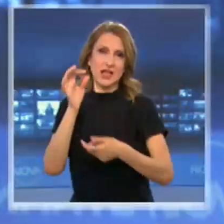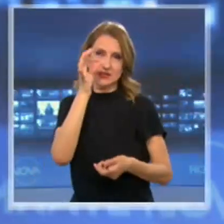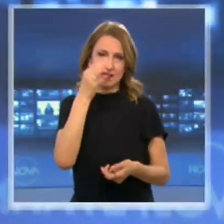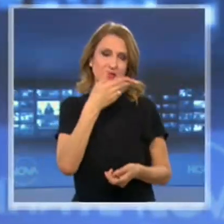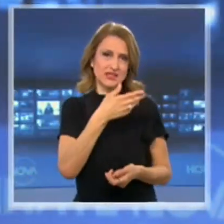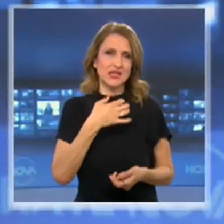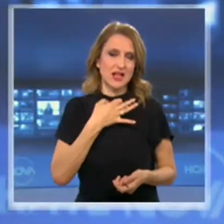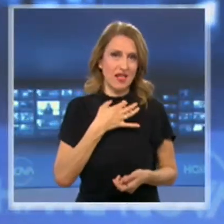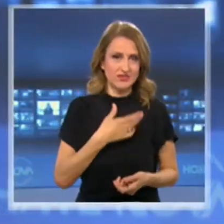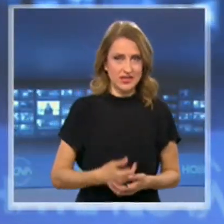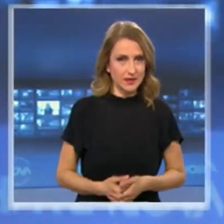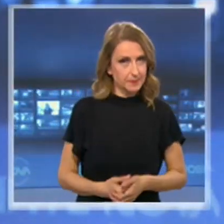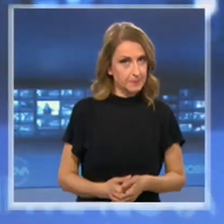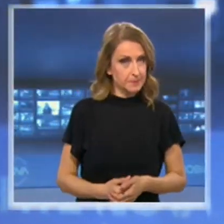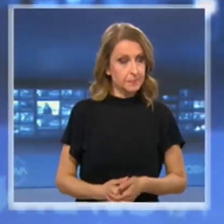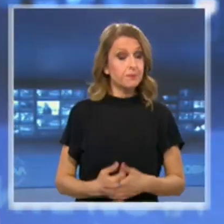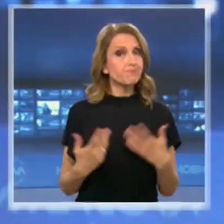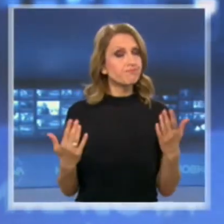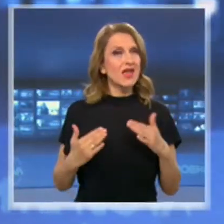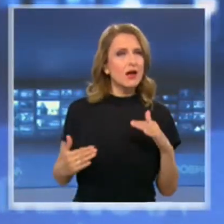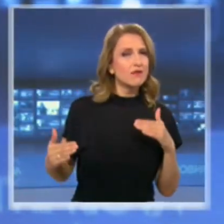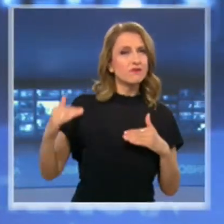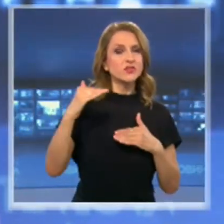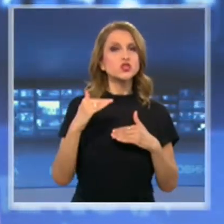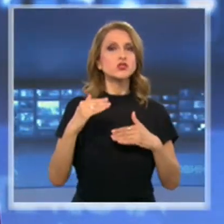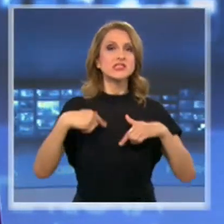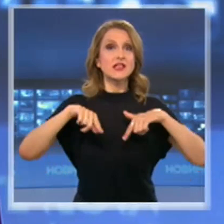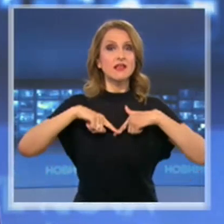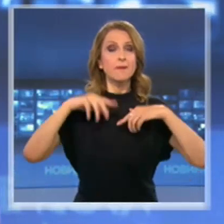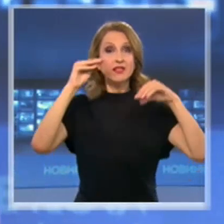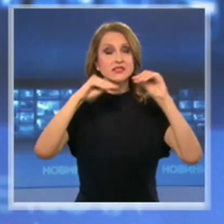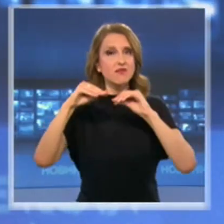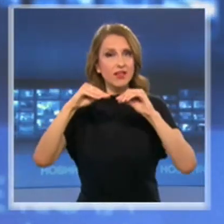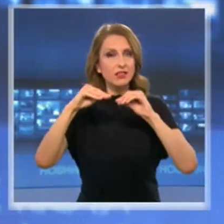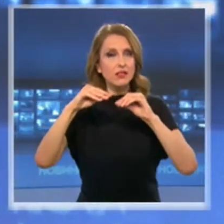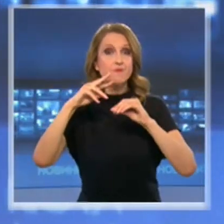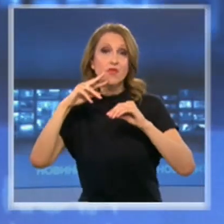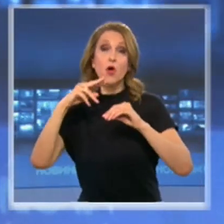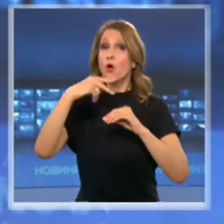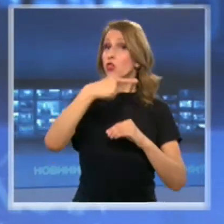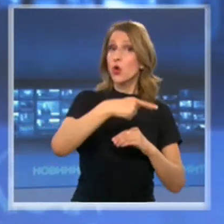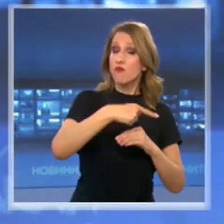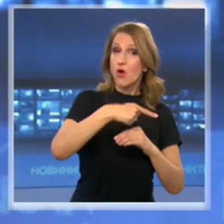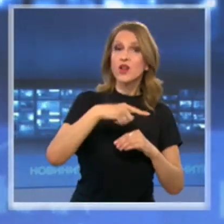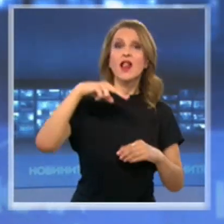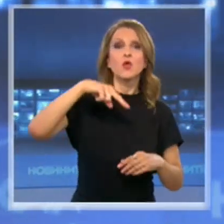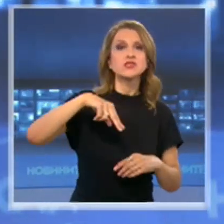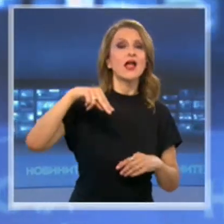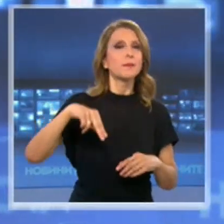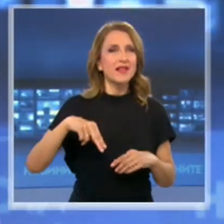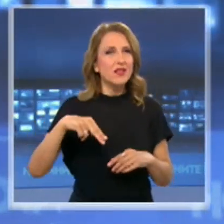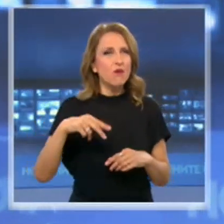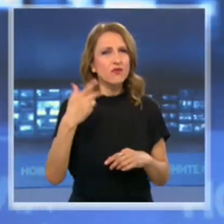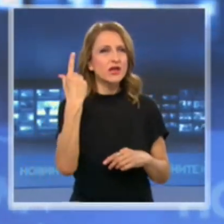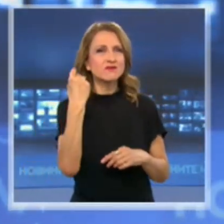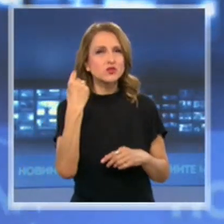Един съдебен спор, представляващият Вищия съдебен съвет Боя Магдалинчев, отговори на шефа на Върховния касационен съд Лозан Панов, който